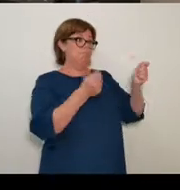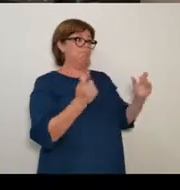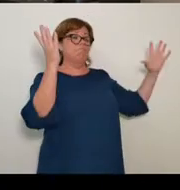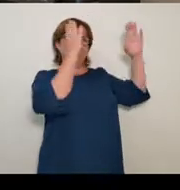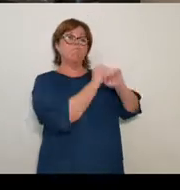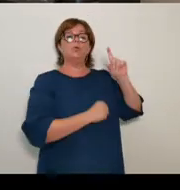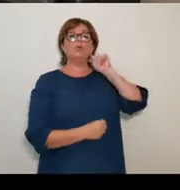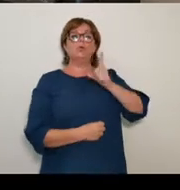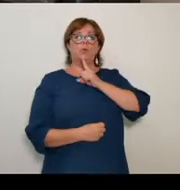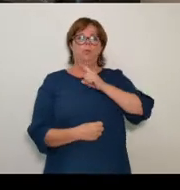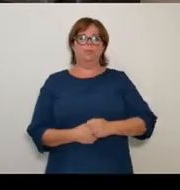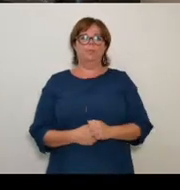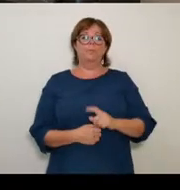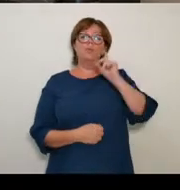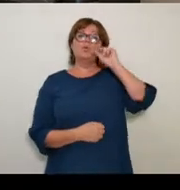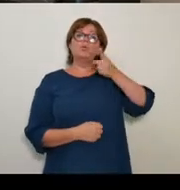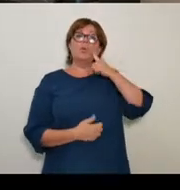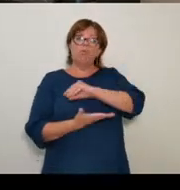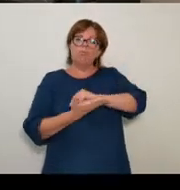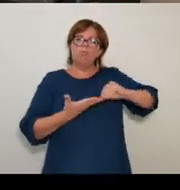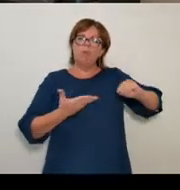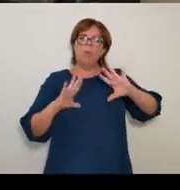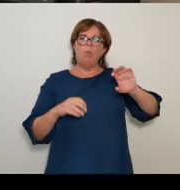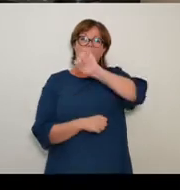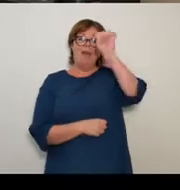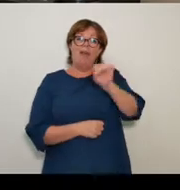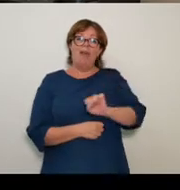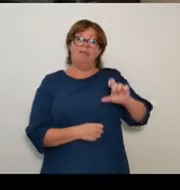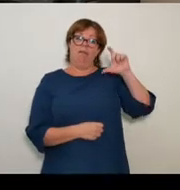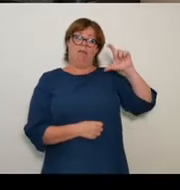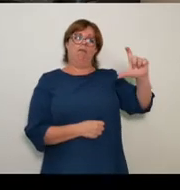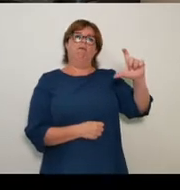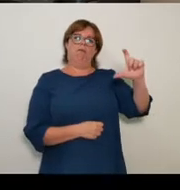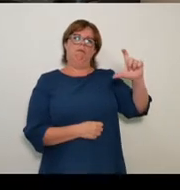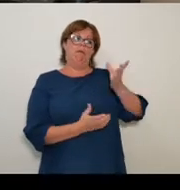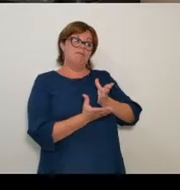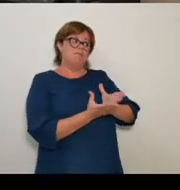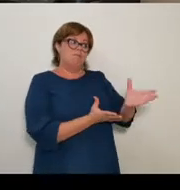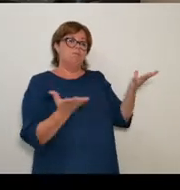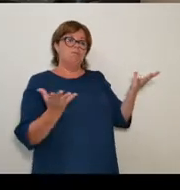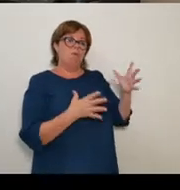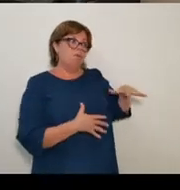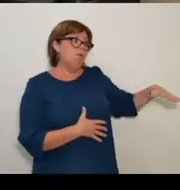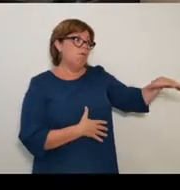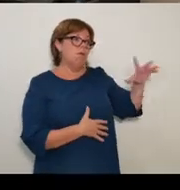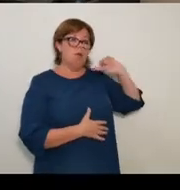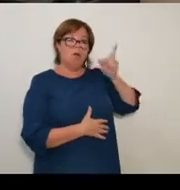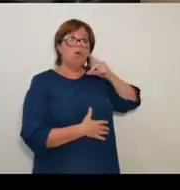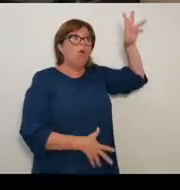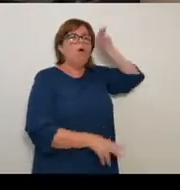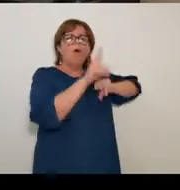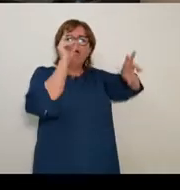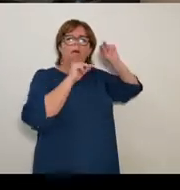S majuscule, pour souligner, par ce néologisme, leur entendement à la dimension désirante et faire